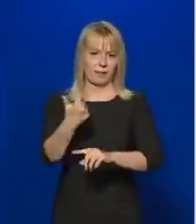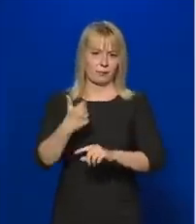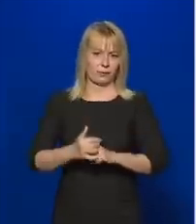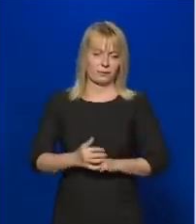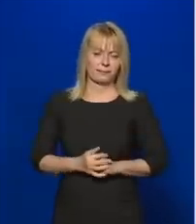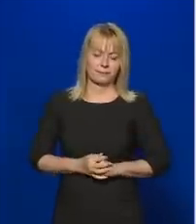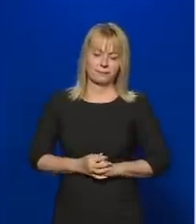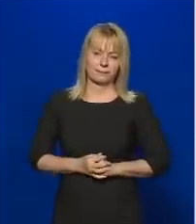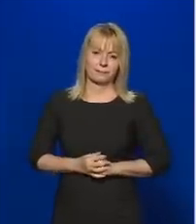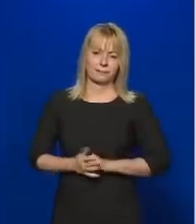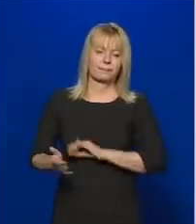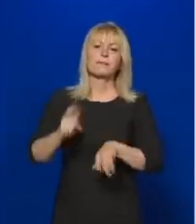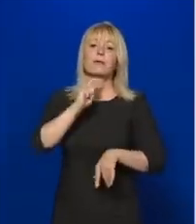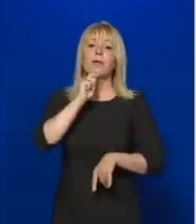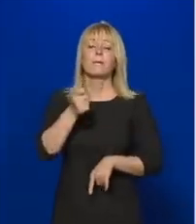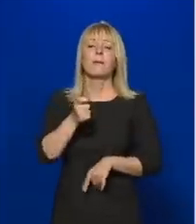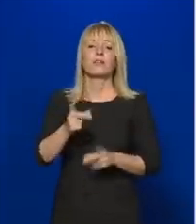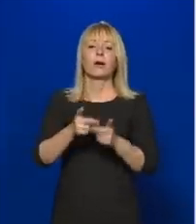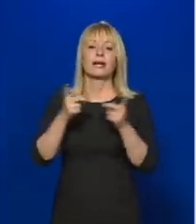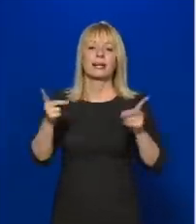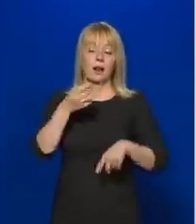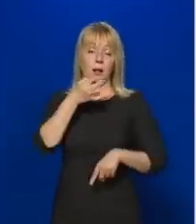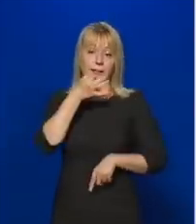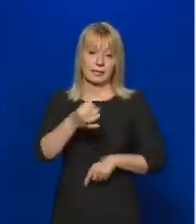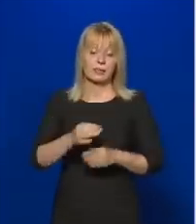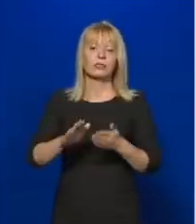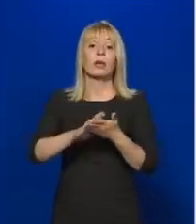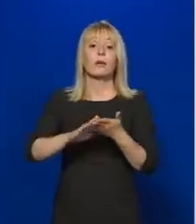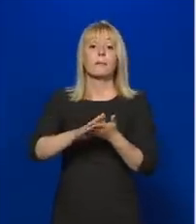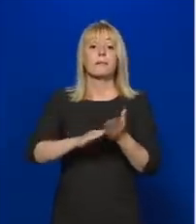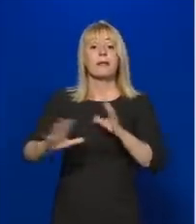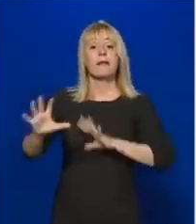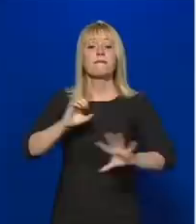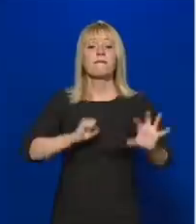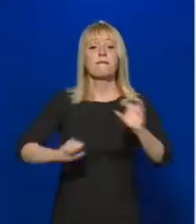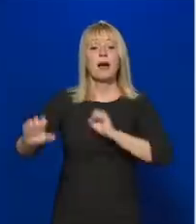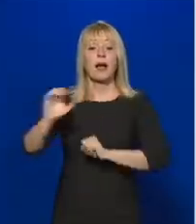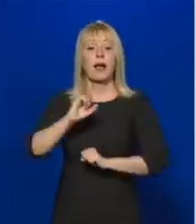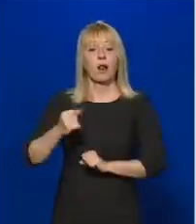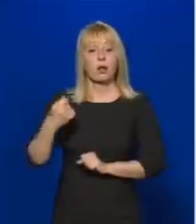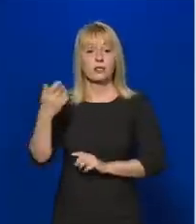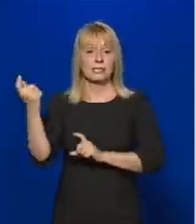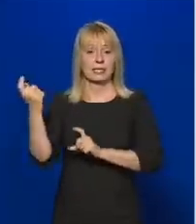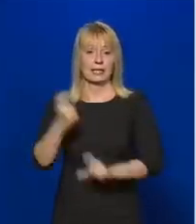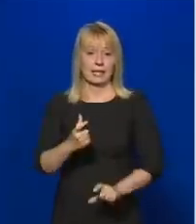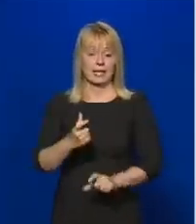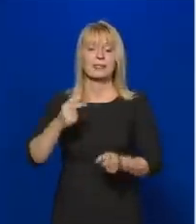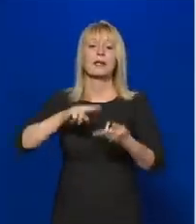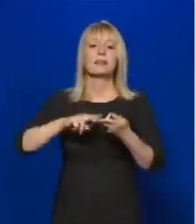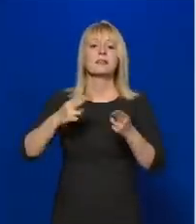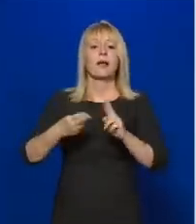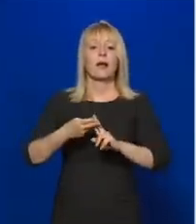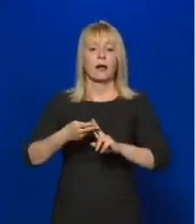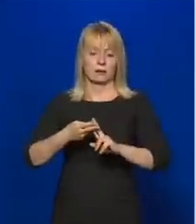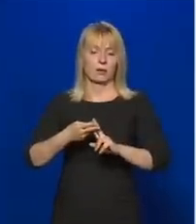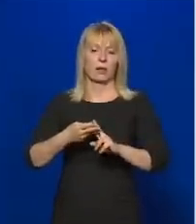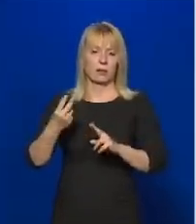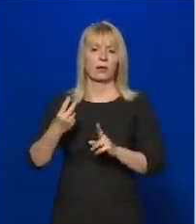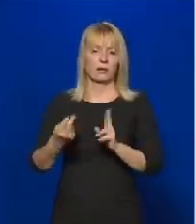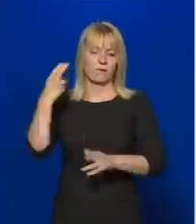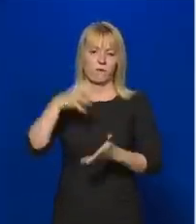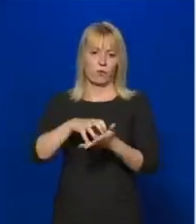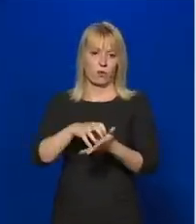A Magyar Hillab kérdése a következő. Milyen válaszok érkeztek miniszter úr Szerdai a fővárosi önkormányzatoknak írt levelére?